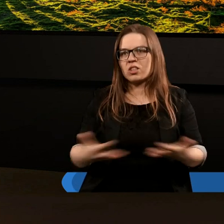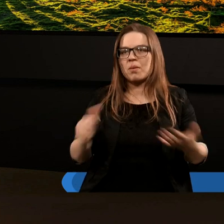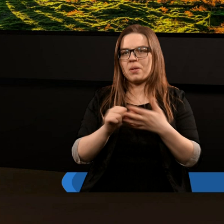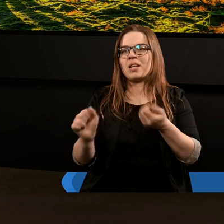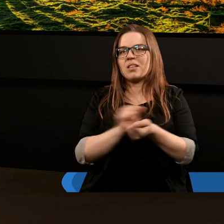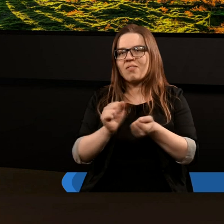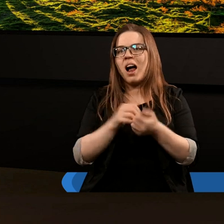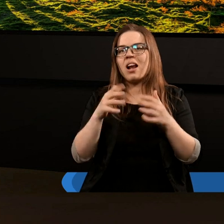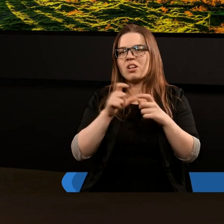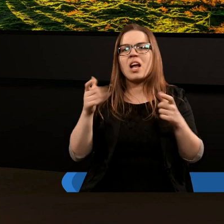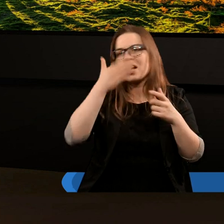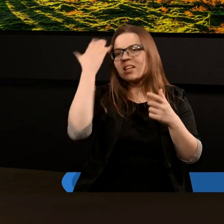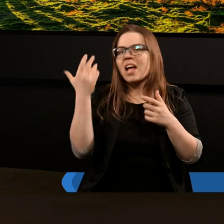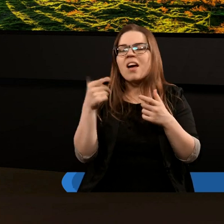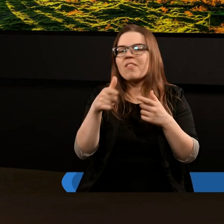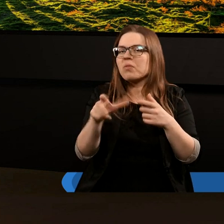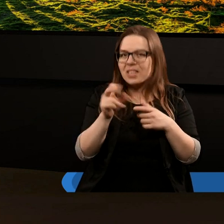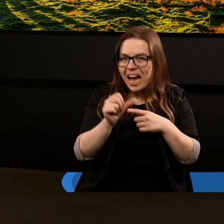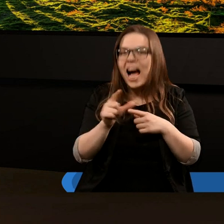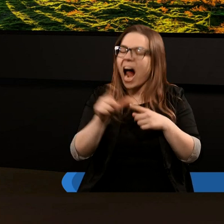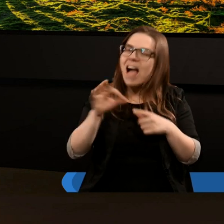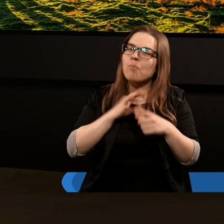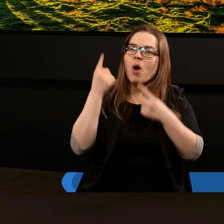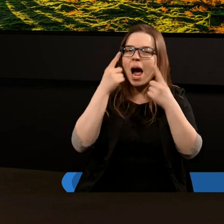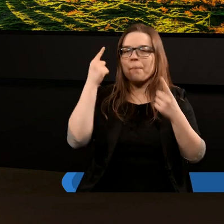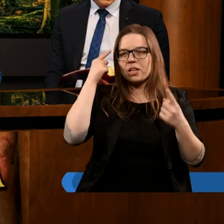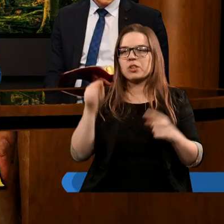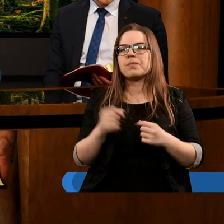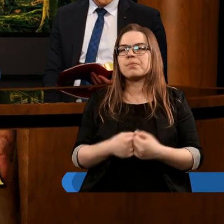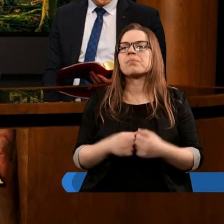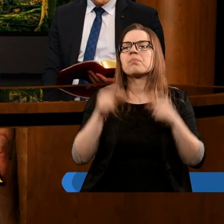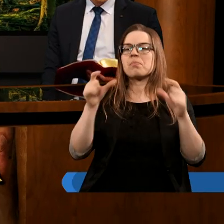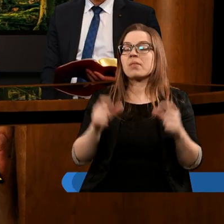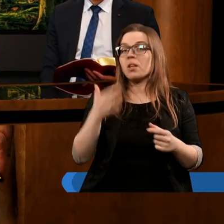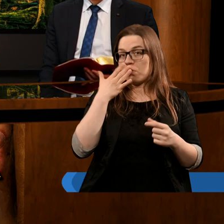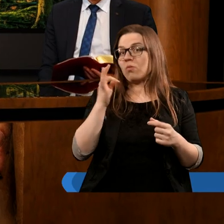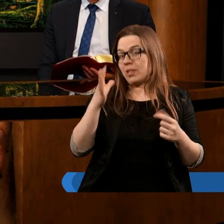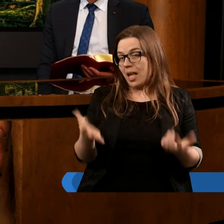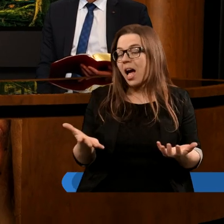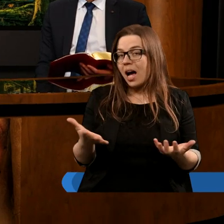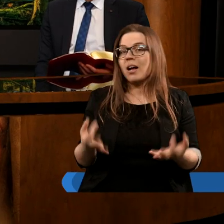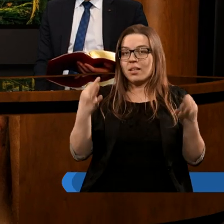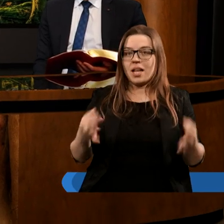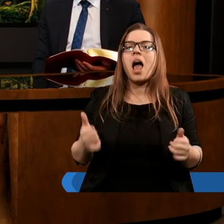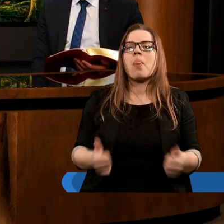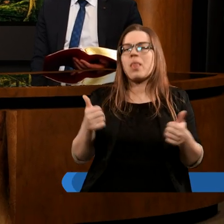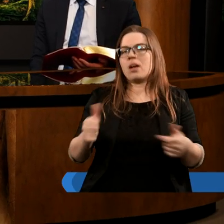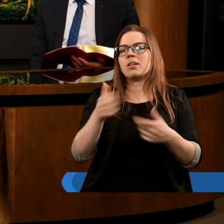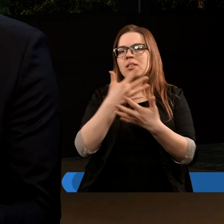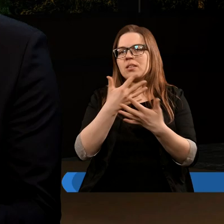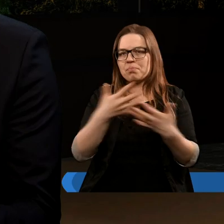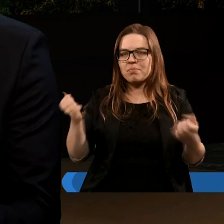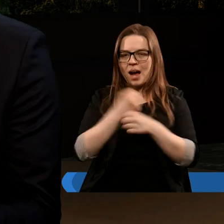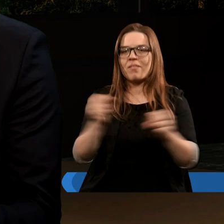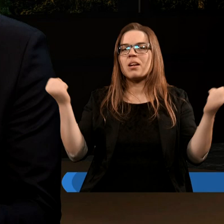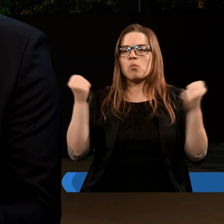jest to taka myśl, nie wiem, czy rzeczywiście tak jest, ale warto ją też wziąć pod uwagę. No te wersety mówiły tak, że teraz nastało zbawienie i moc